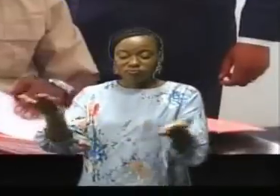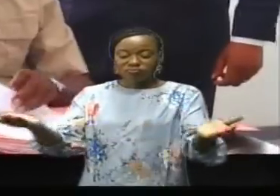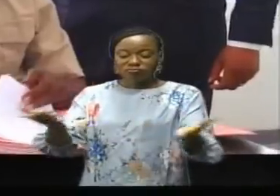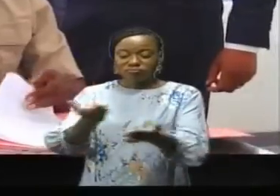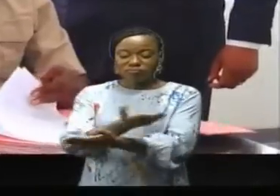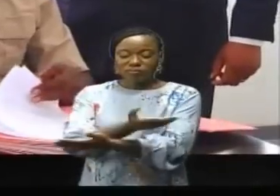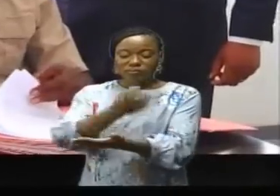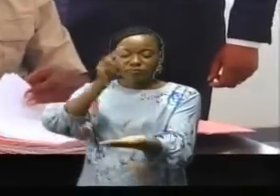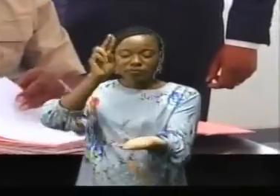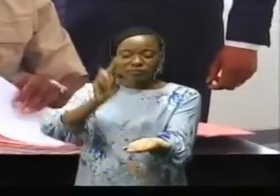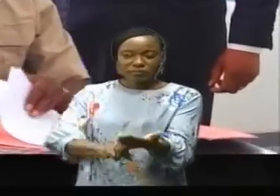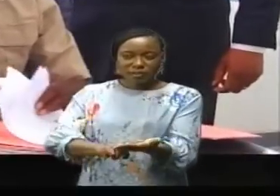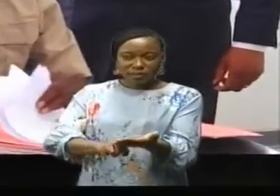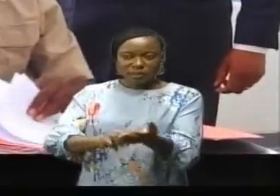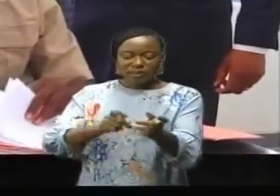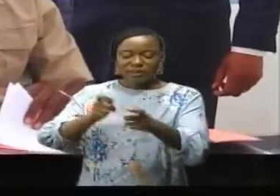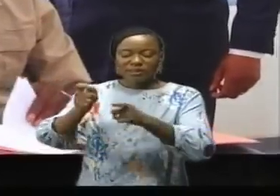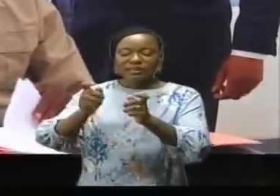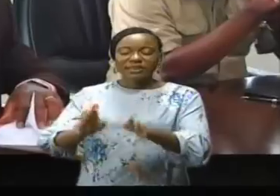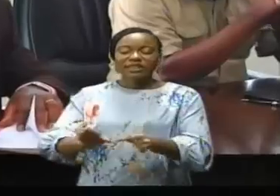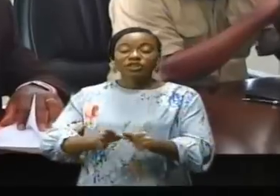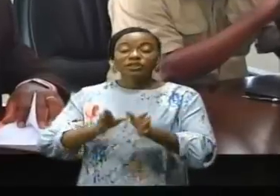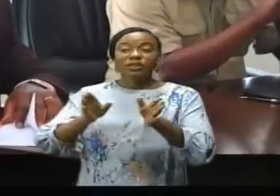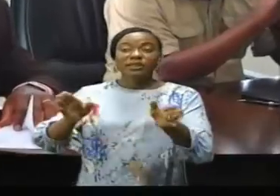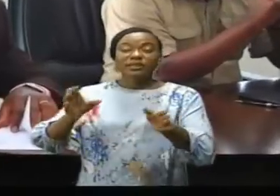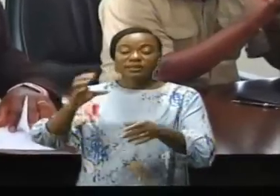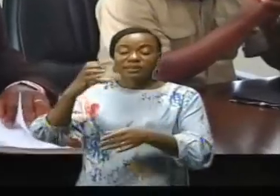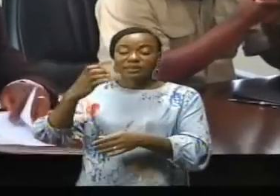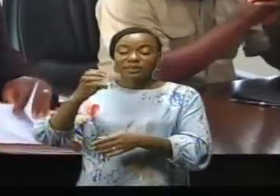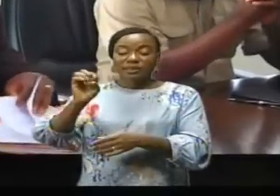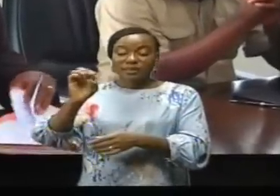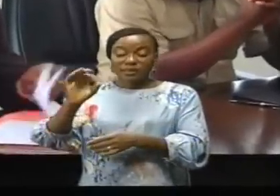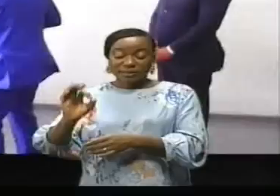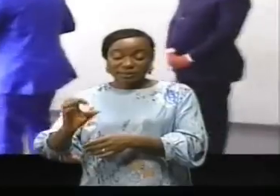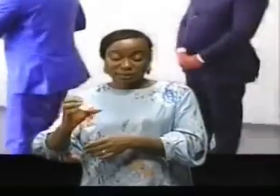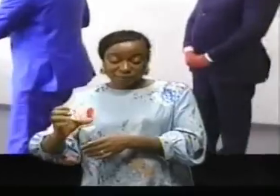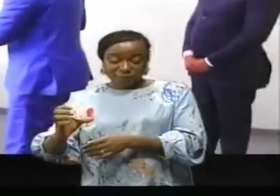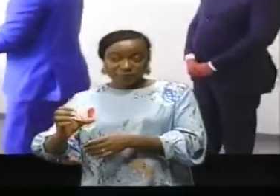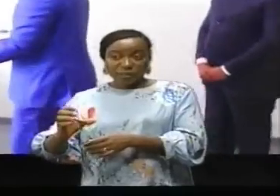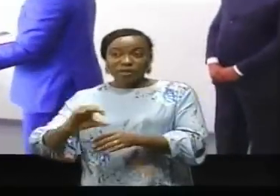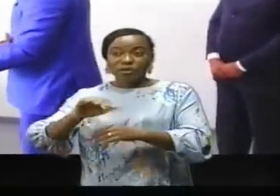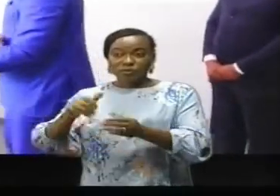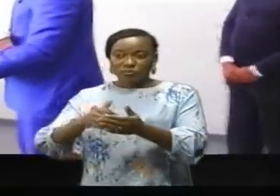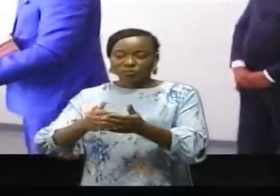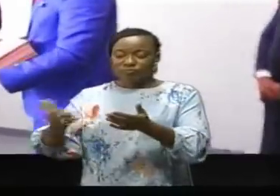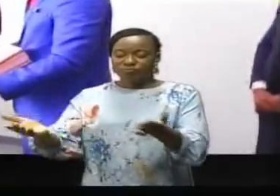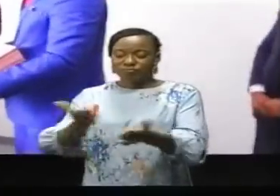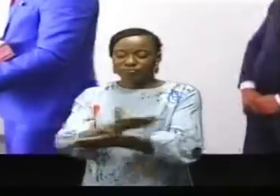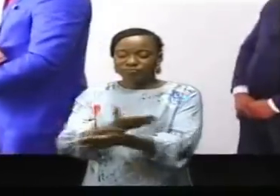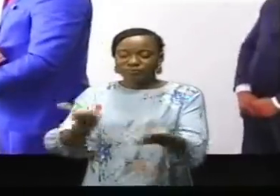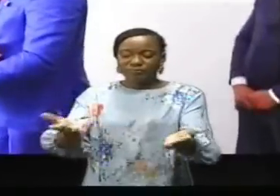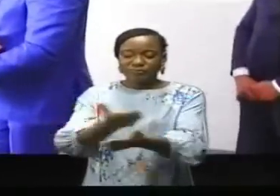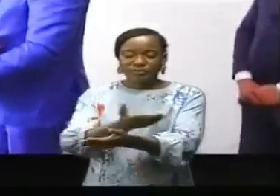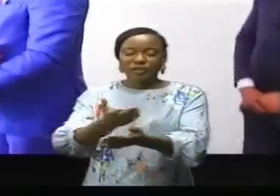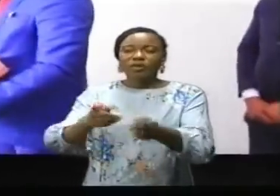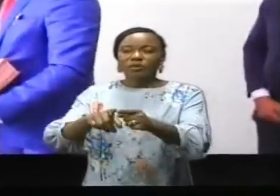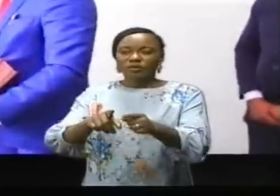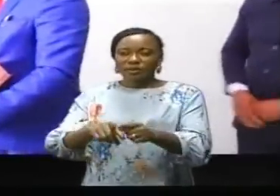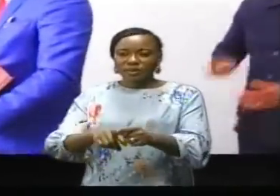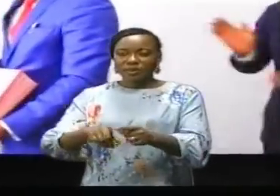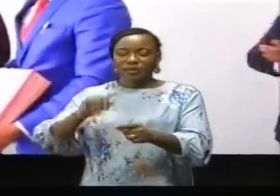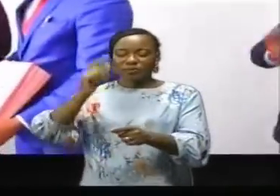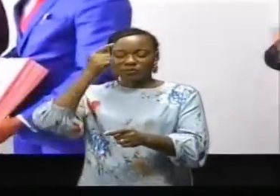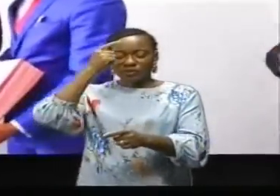directeur général du CESC, le ministre provincieux des mines et de finances. Tout a fini par l'échange des signataires entre la gouverneure